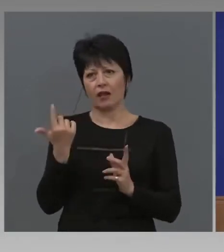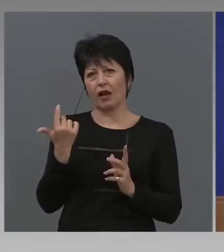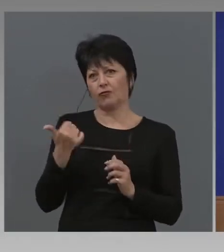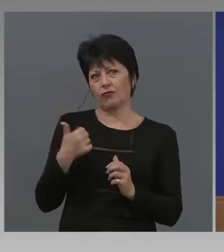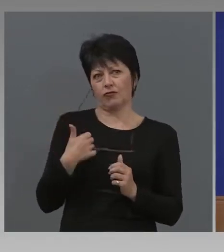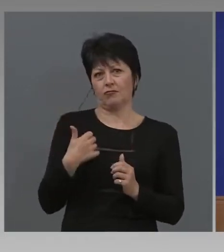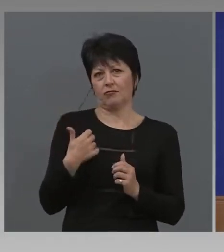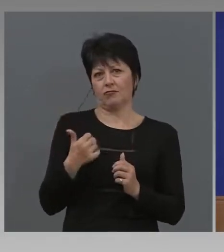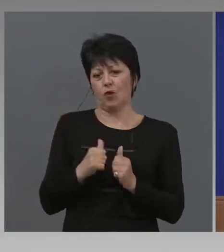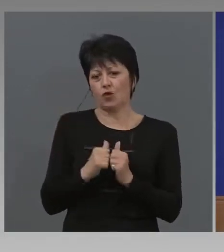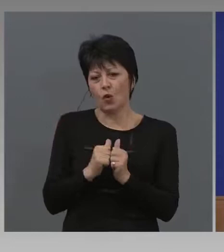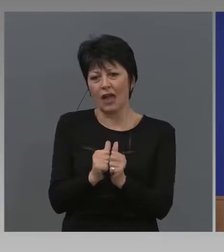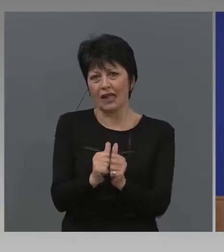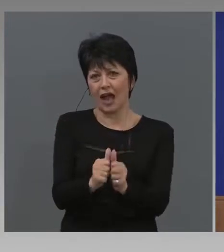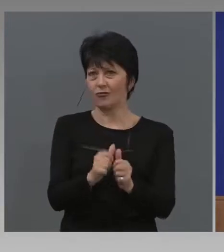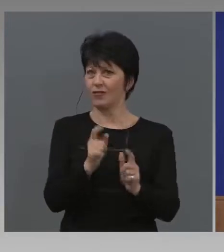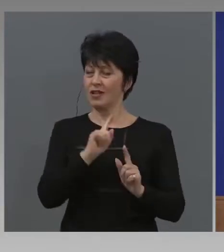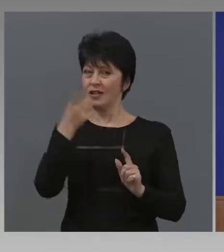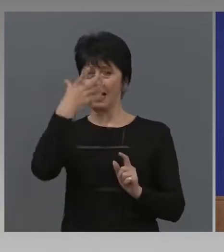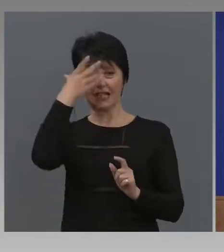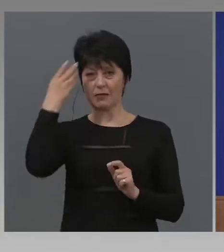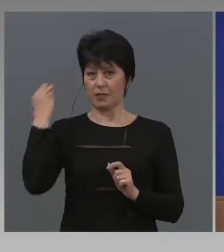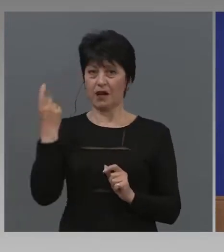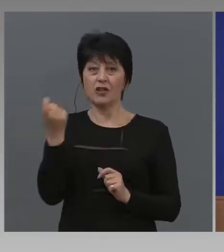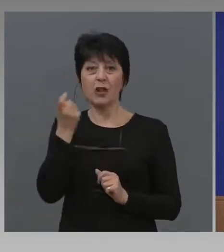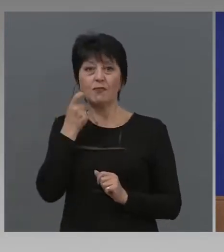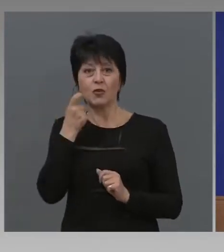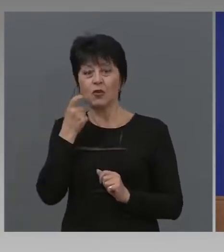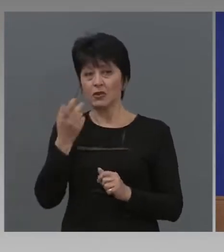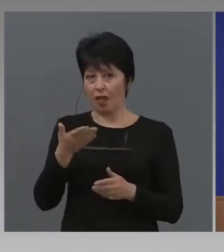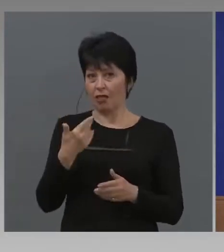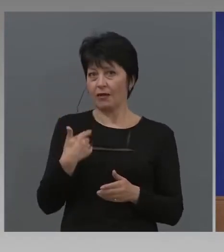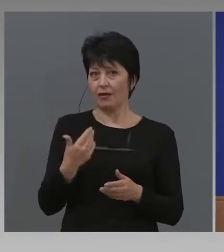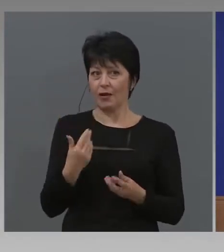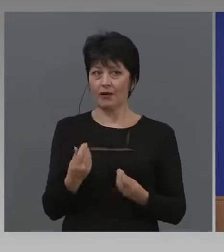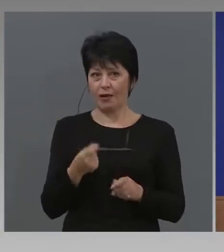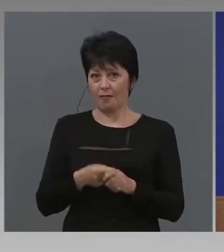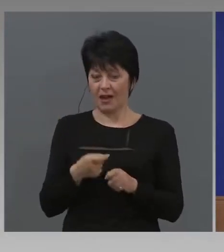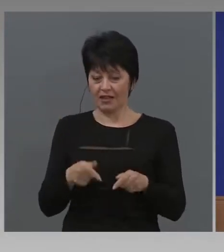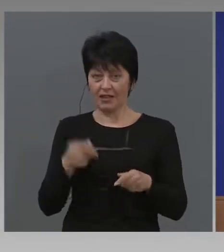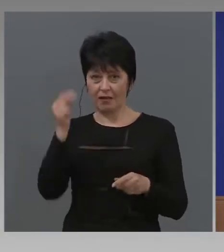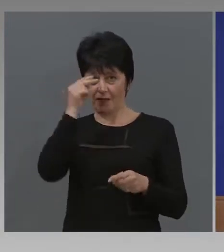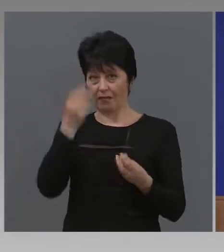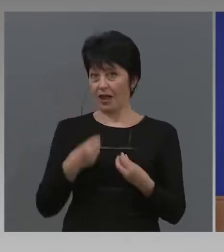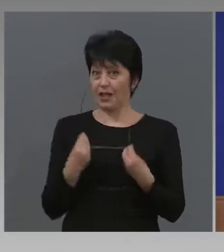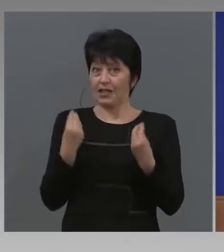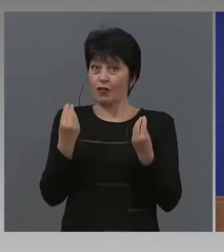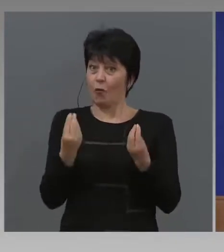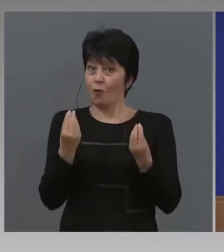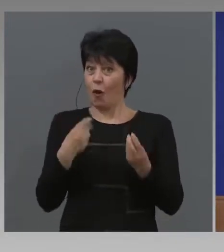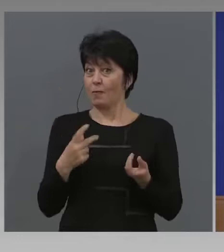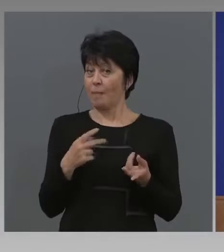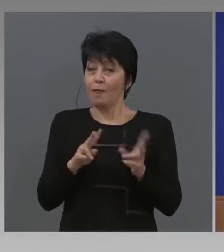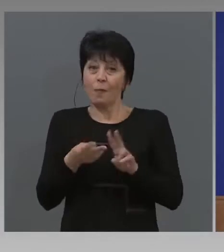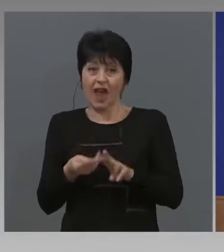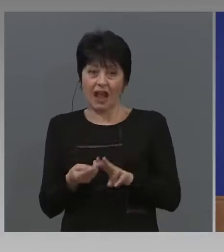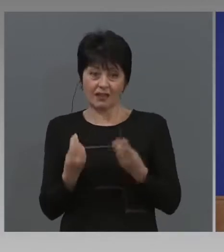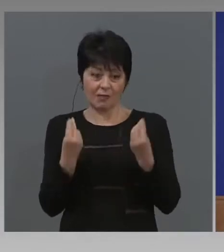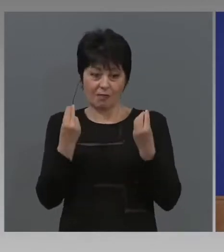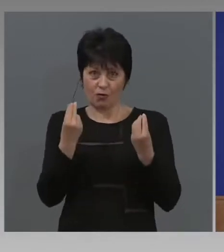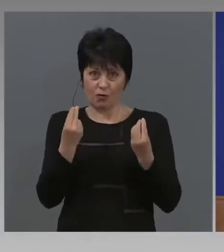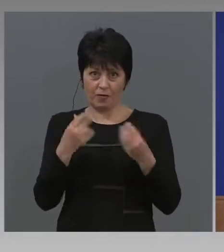Все пак да не забравяме, че Брюксел промени България за добро и ние го виждаме. И един втори въпрос, господин премьер.